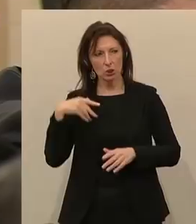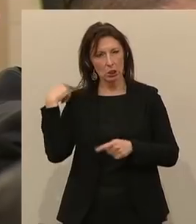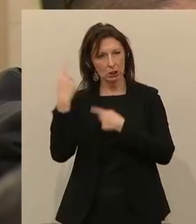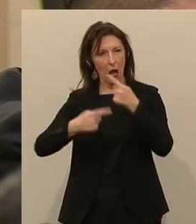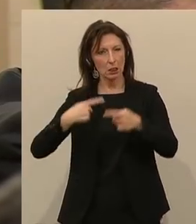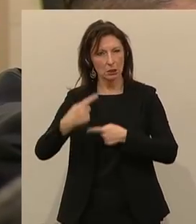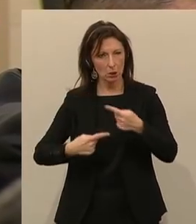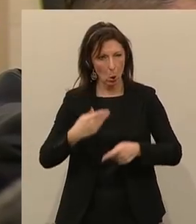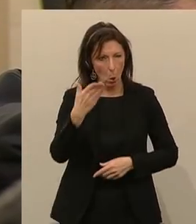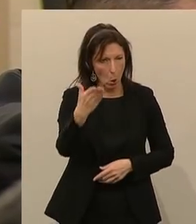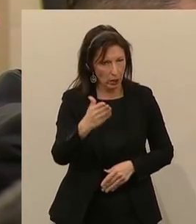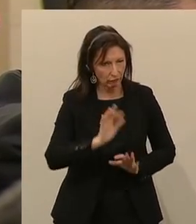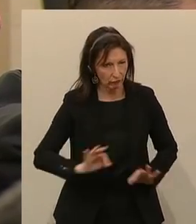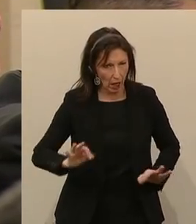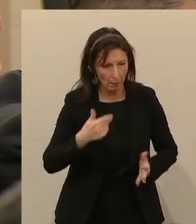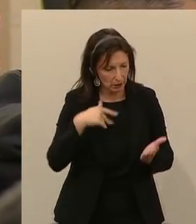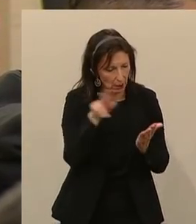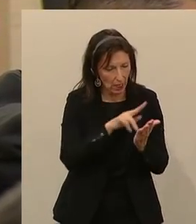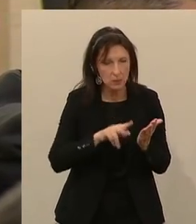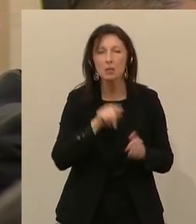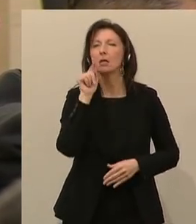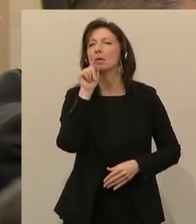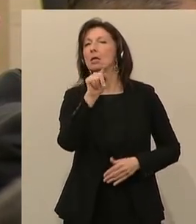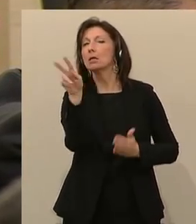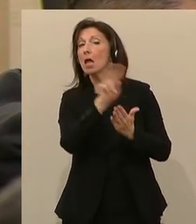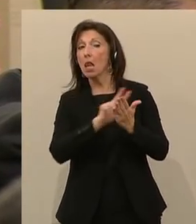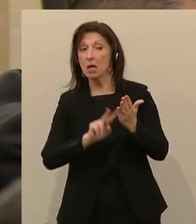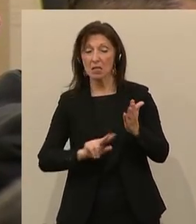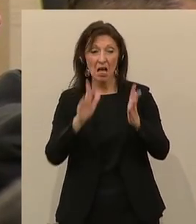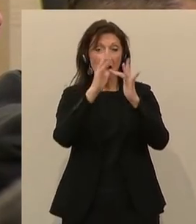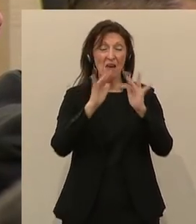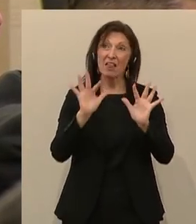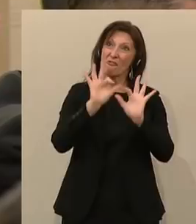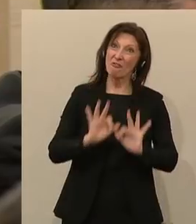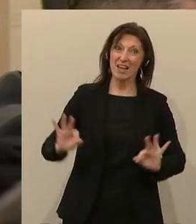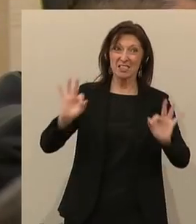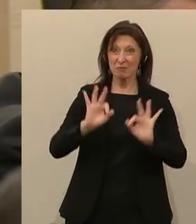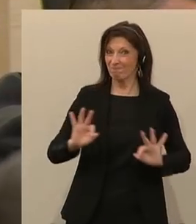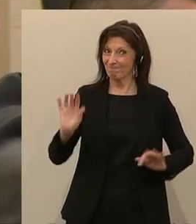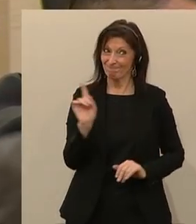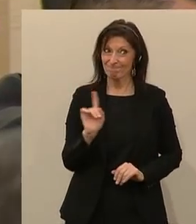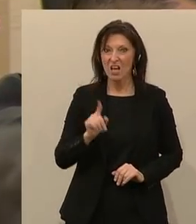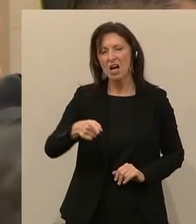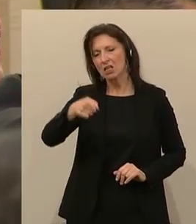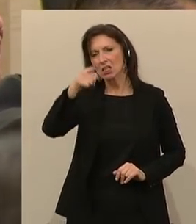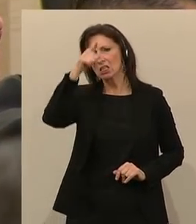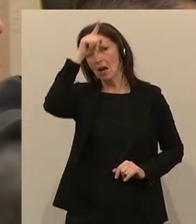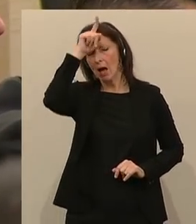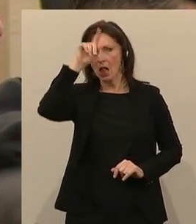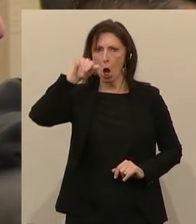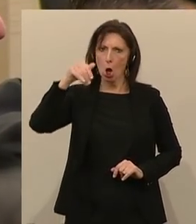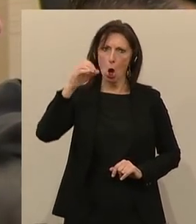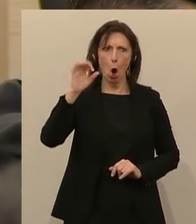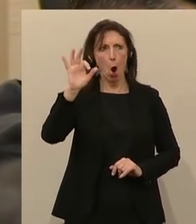Weihnachten kein Fest ist, das man da feiert, sondern das germanische Julfest.